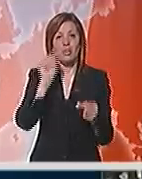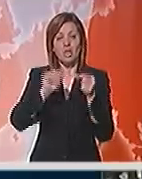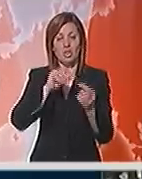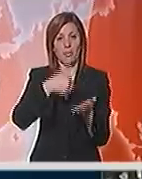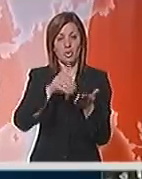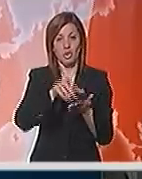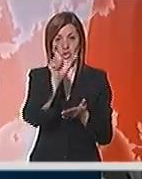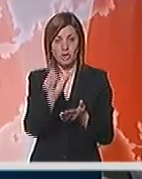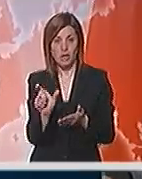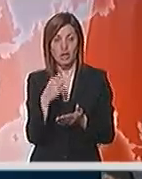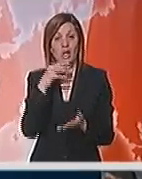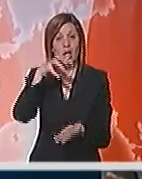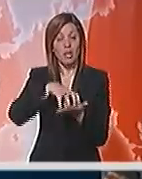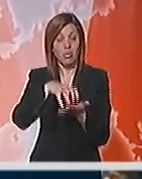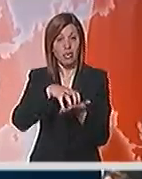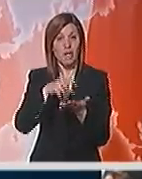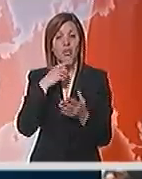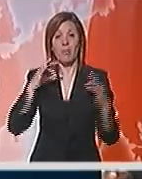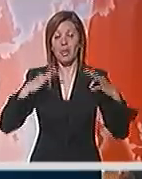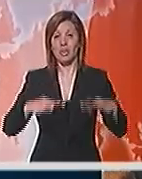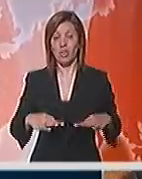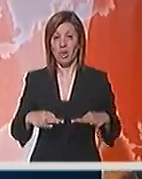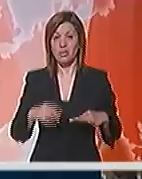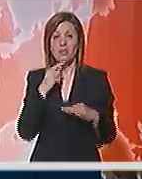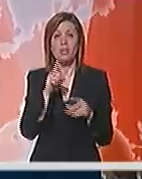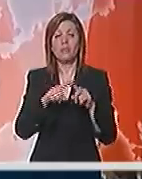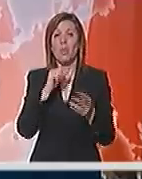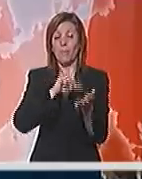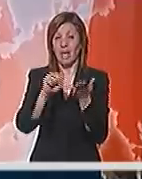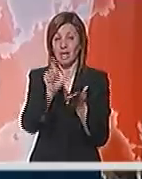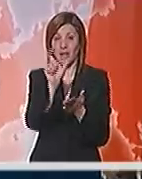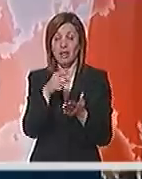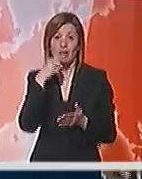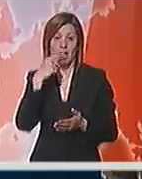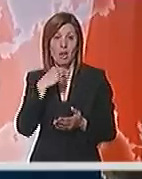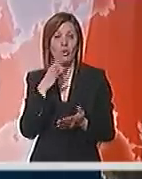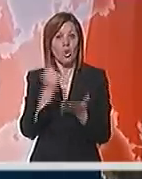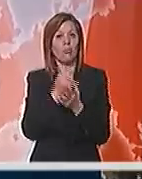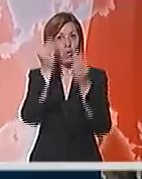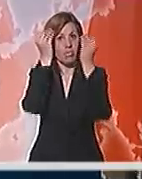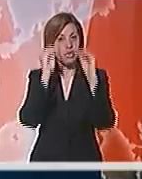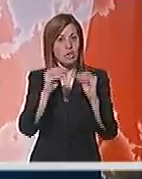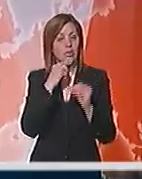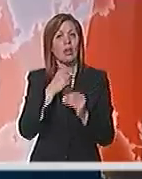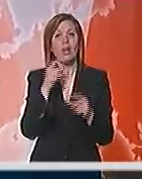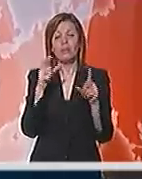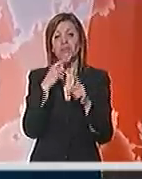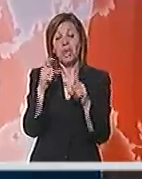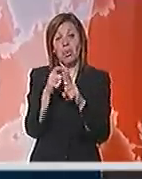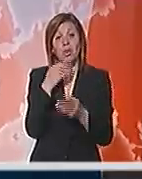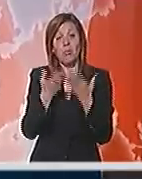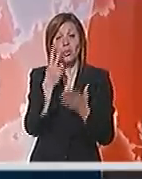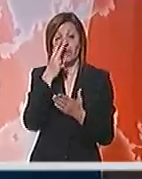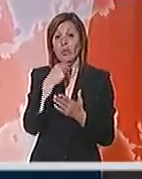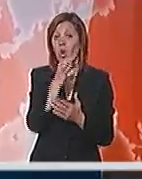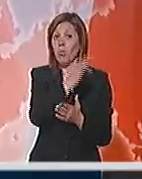potrošača. Republikanac Richard Shelby, predsjedavajući Senatskog odbora za bankarstvo, rekao je da je dobio obećanja da će demokrite razmotriti amadmane